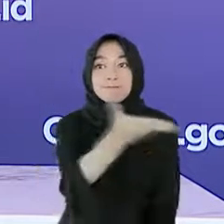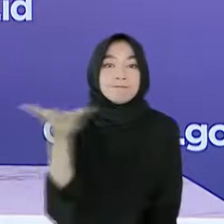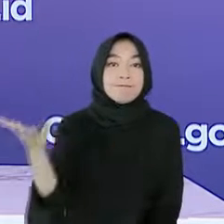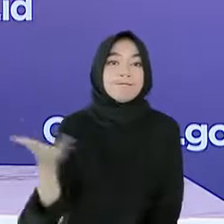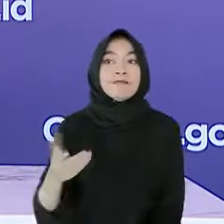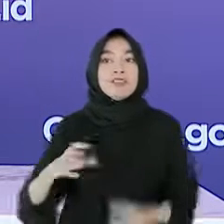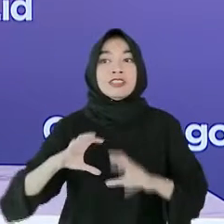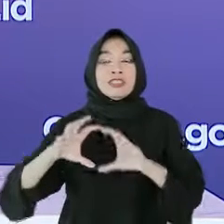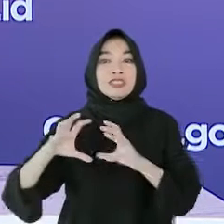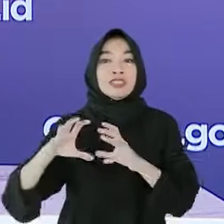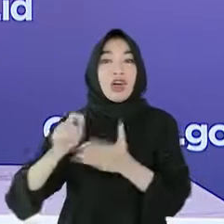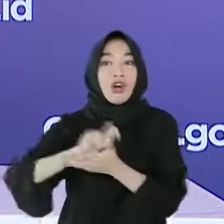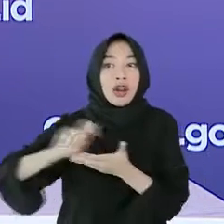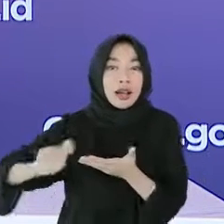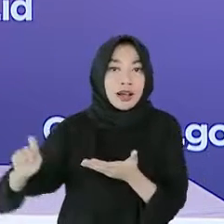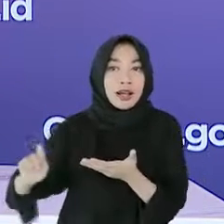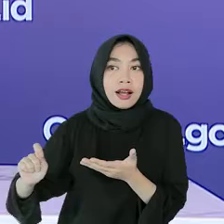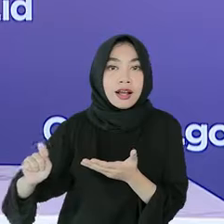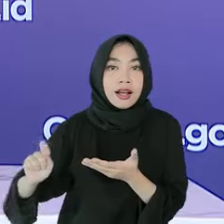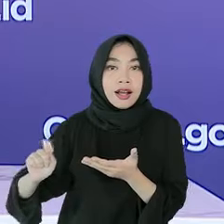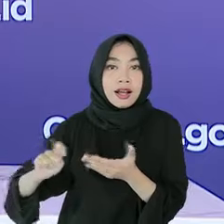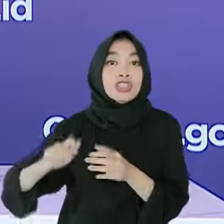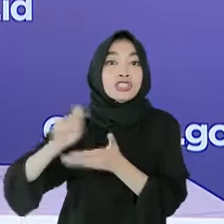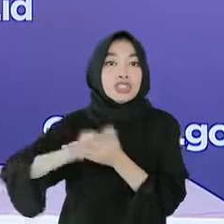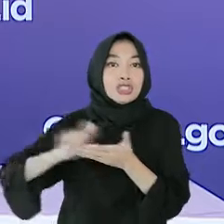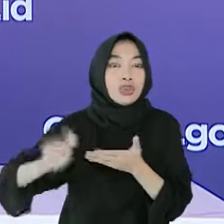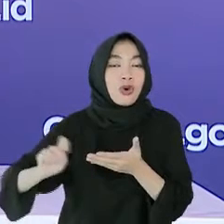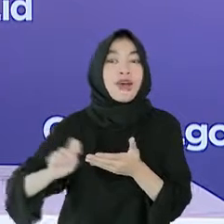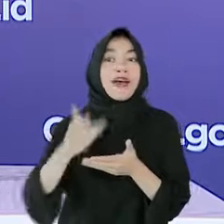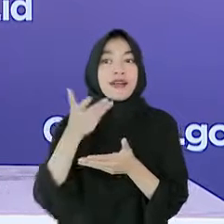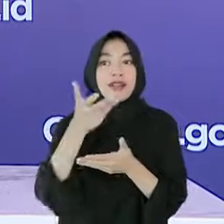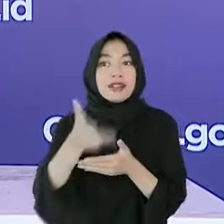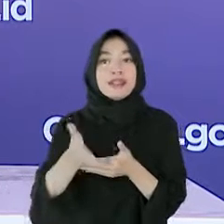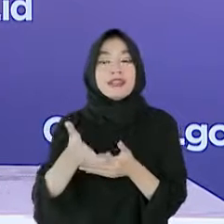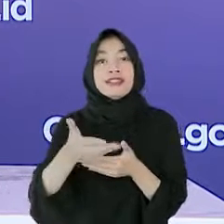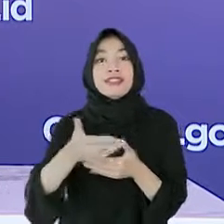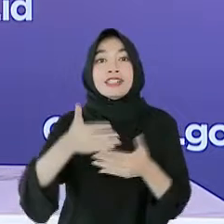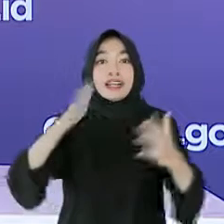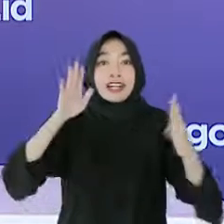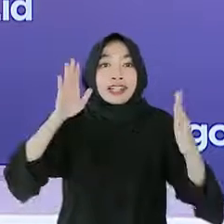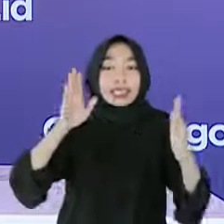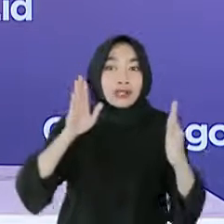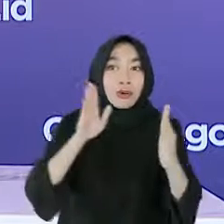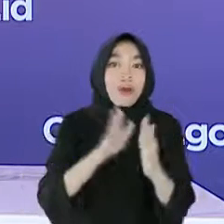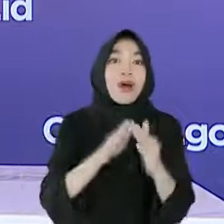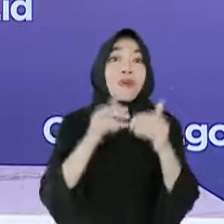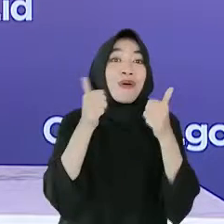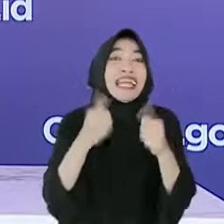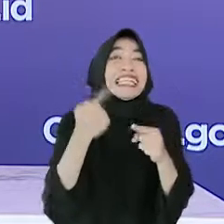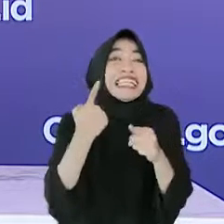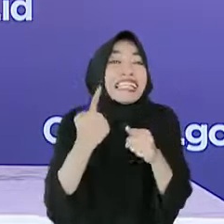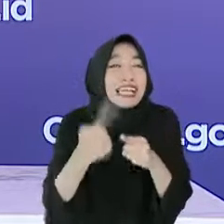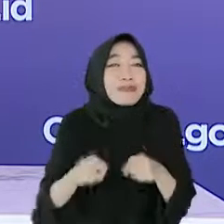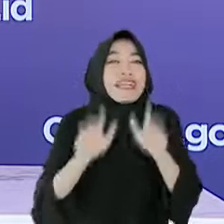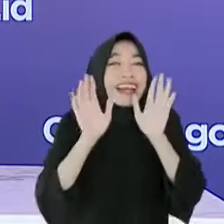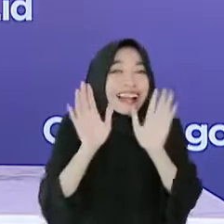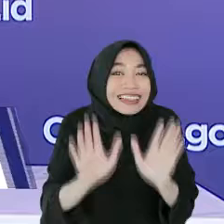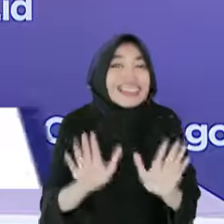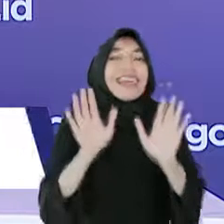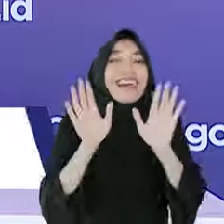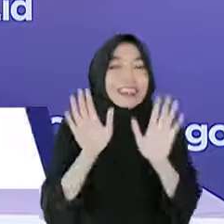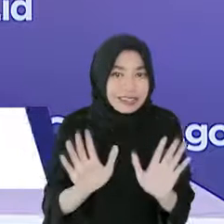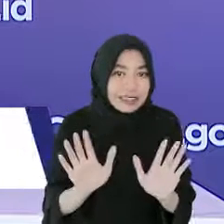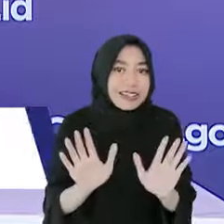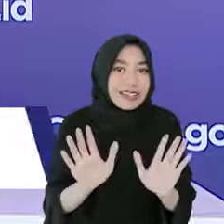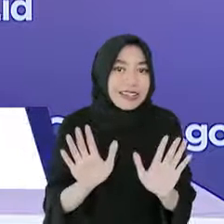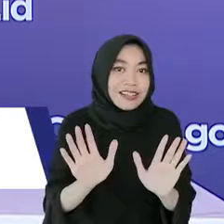Satuan Pendidikan agar dapat melaksanakan pembelajaran tatap muka secara hati-hati dan selalu